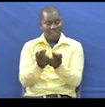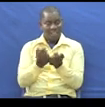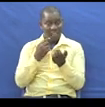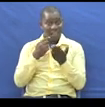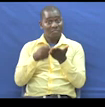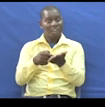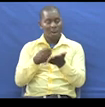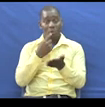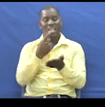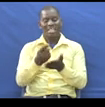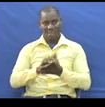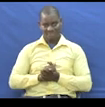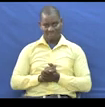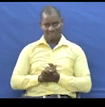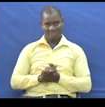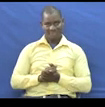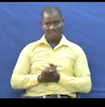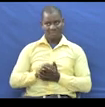Tunavosema Ladies and Gentlemen